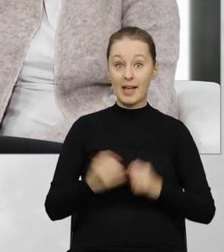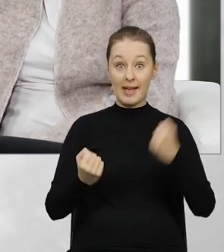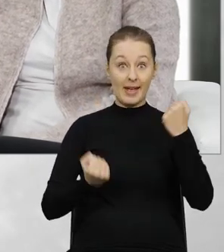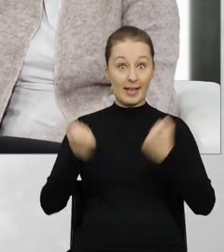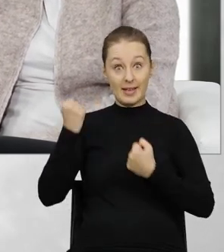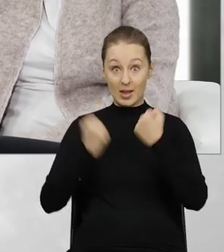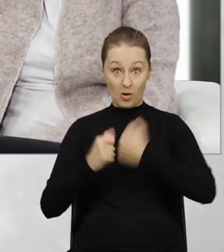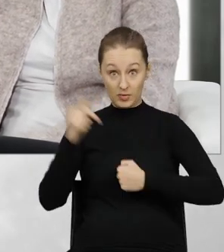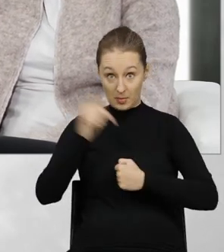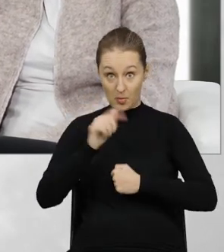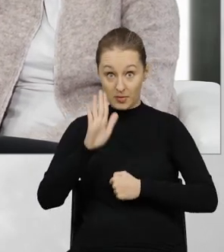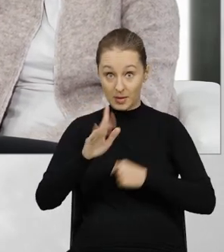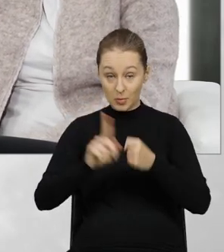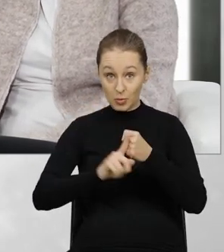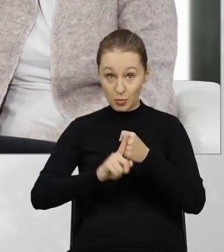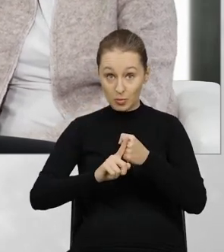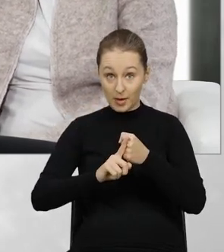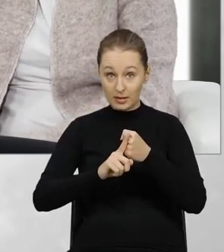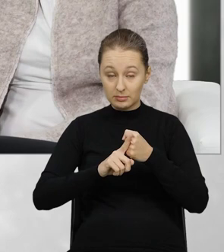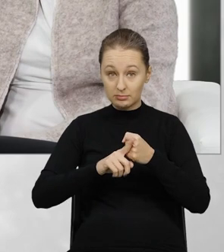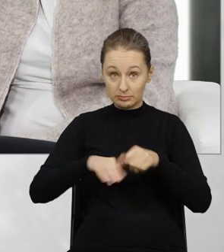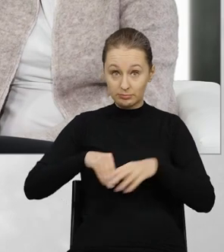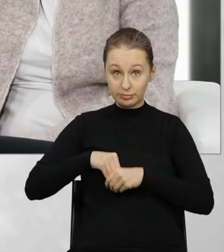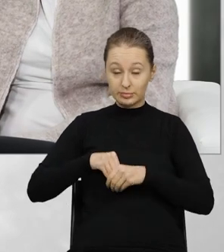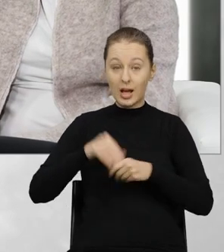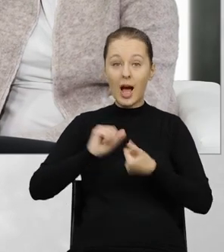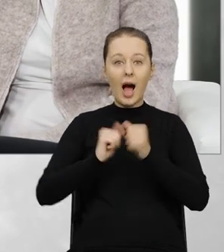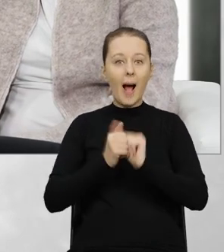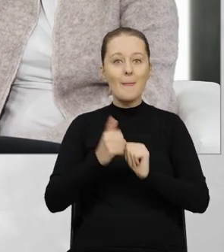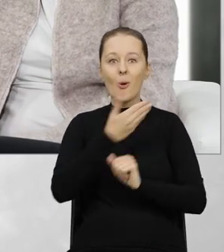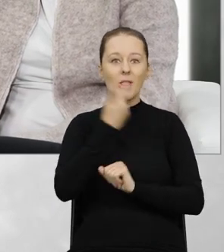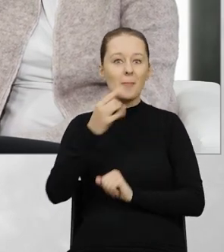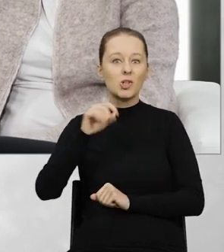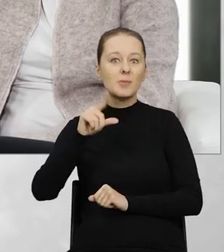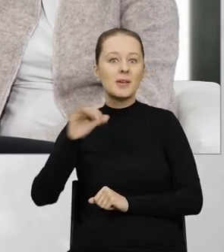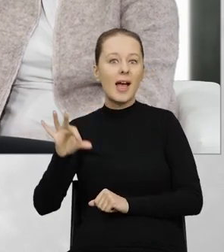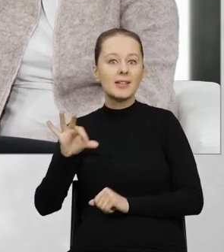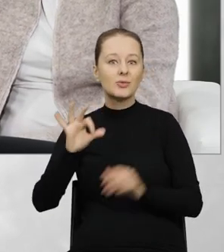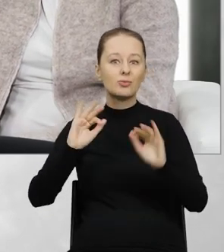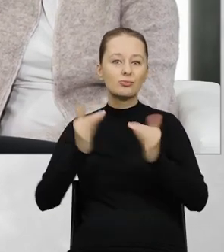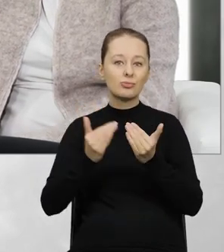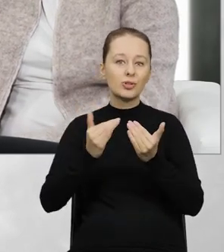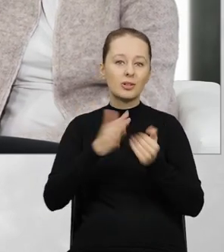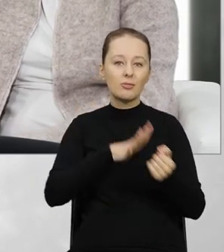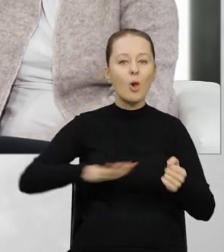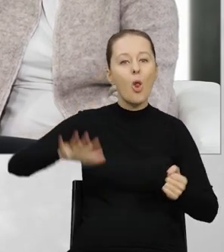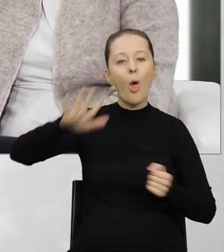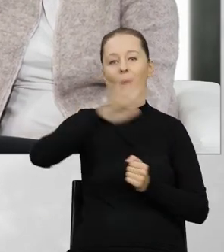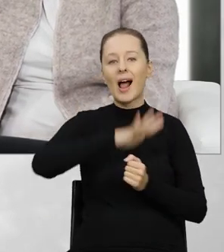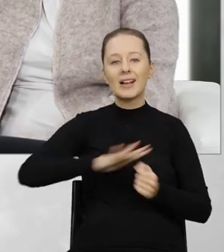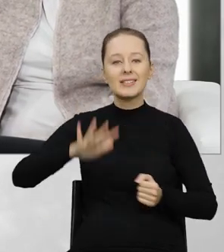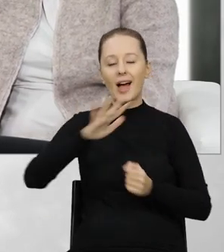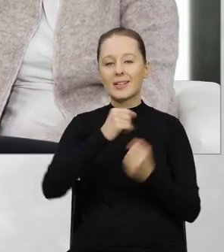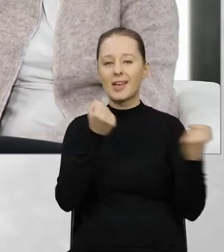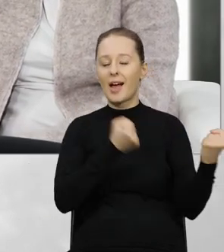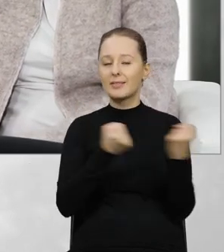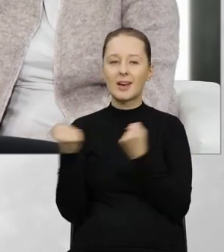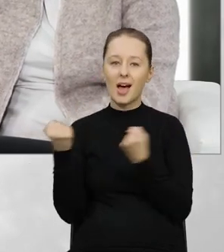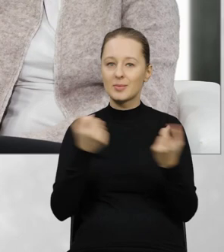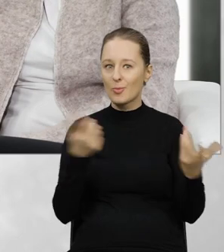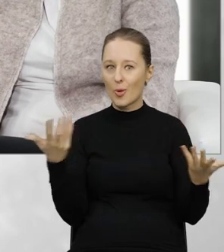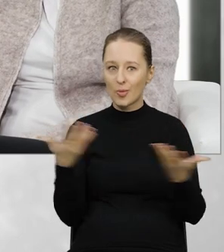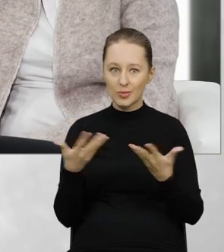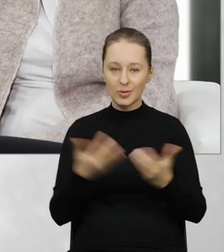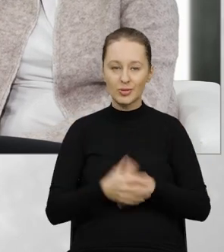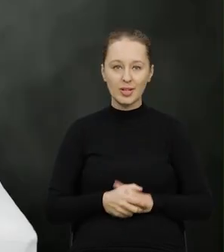kierowca powinien mieć taki numer przy sobie, czy też za brak włączenia lokalizatora, czyli tego urządzenia lokalizującego środek